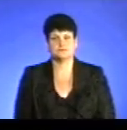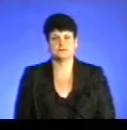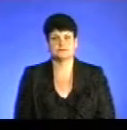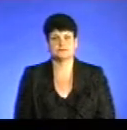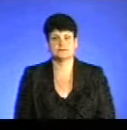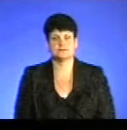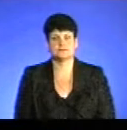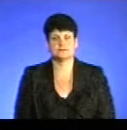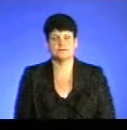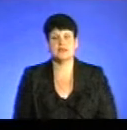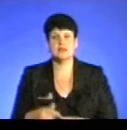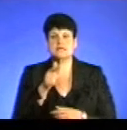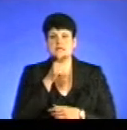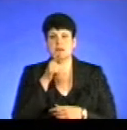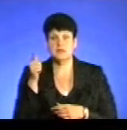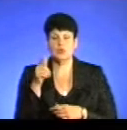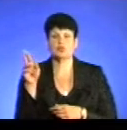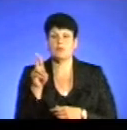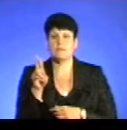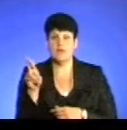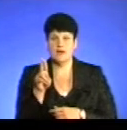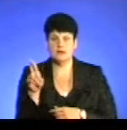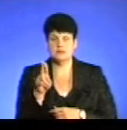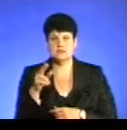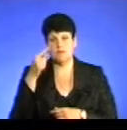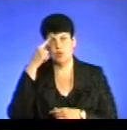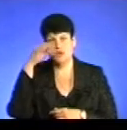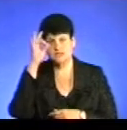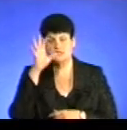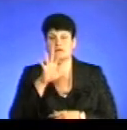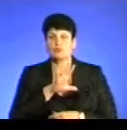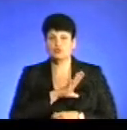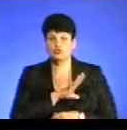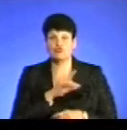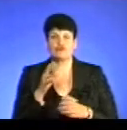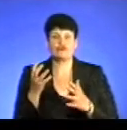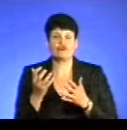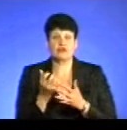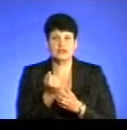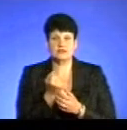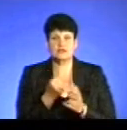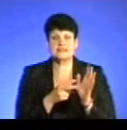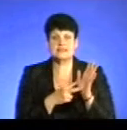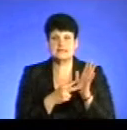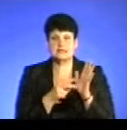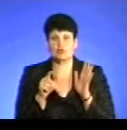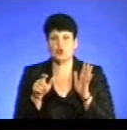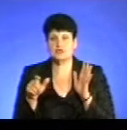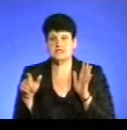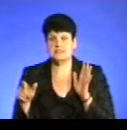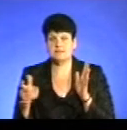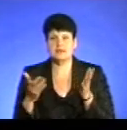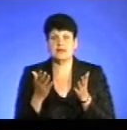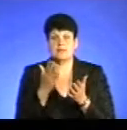З періоду п'ятниці під ліцейським було вже виявлено близько семи осіб, які